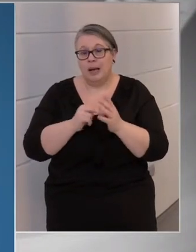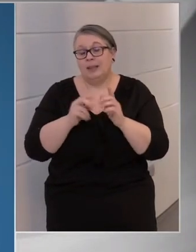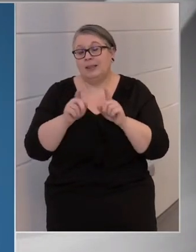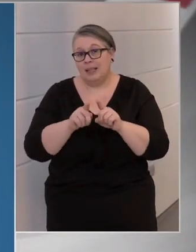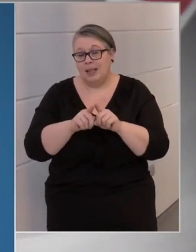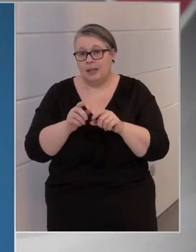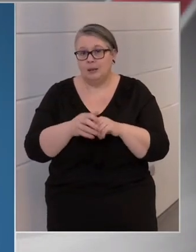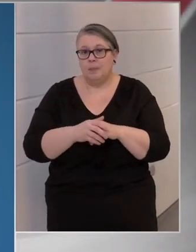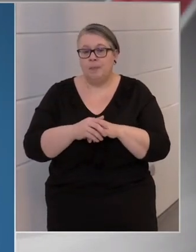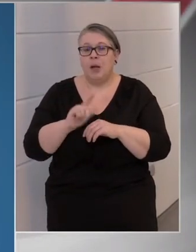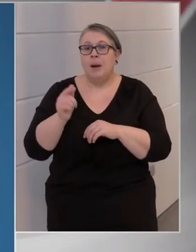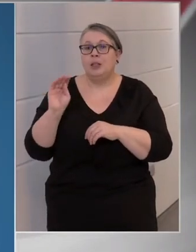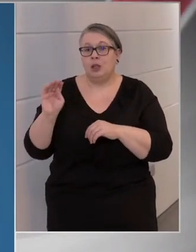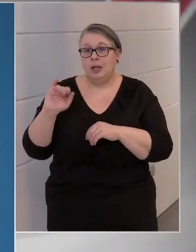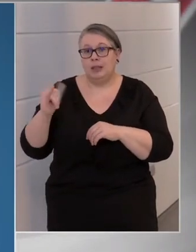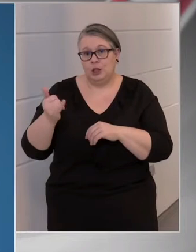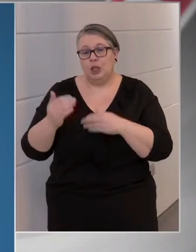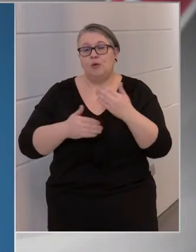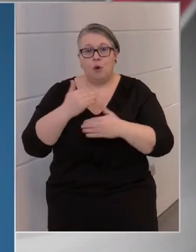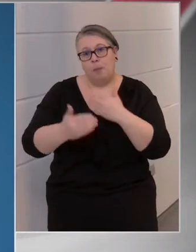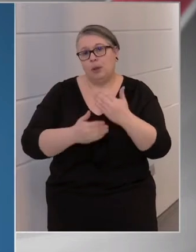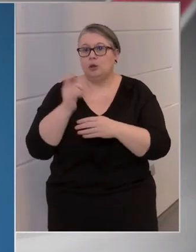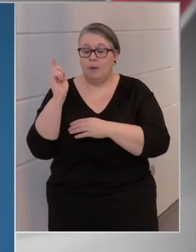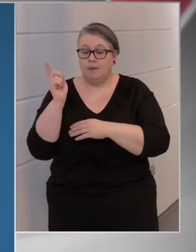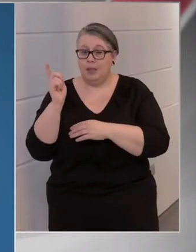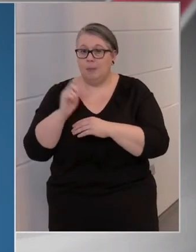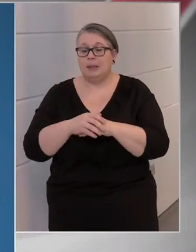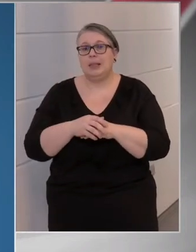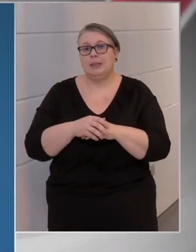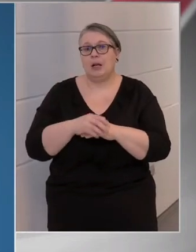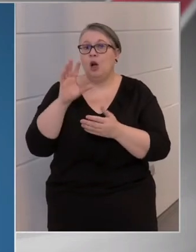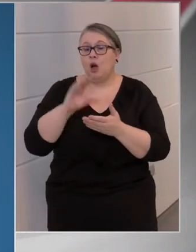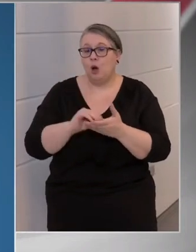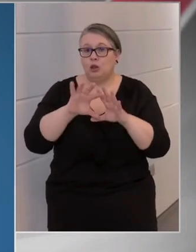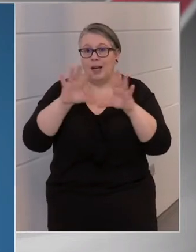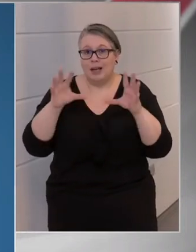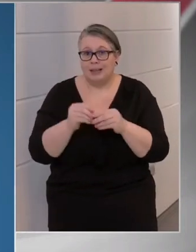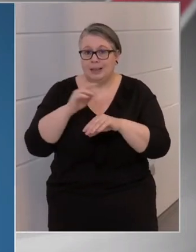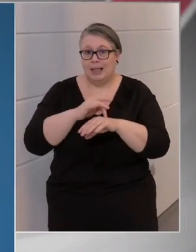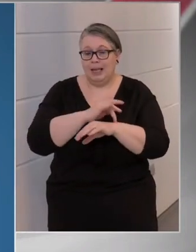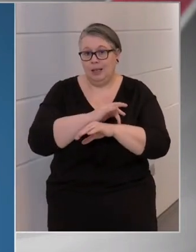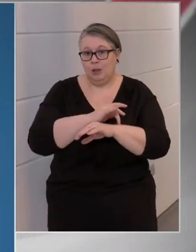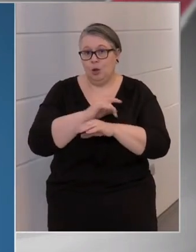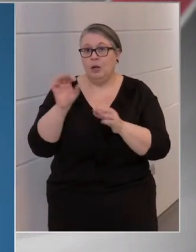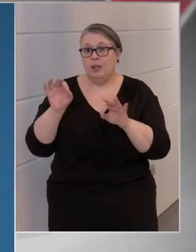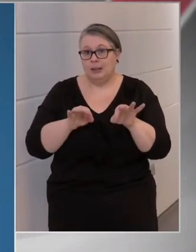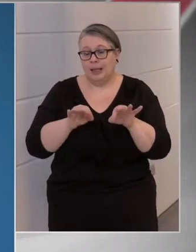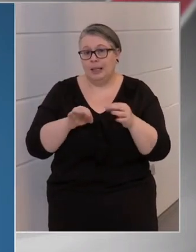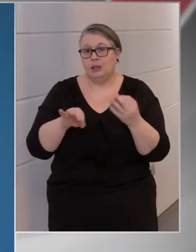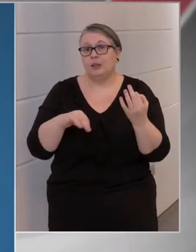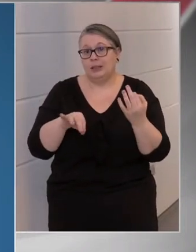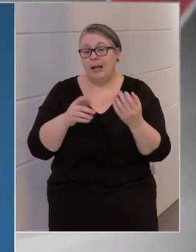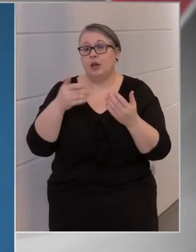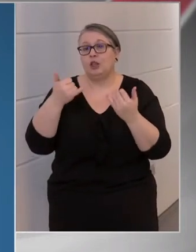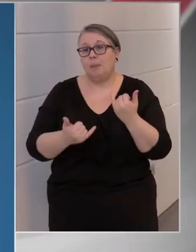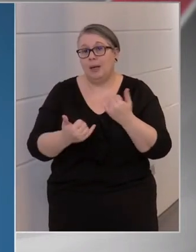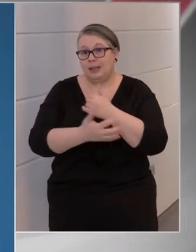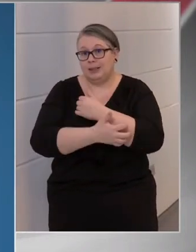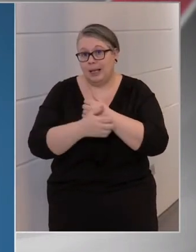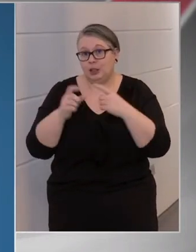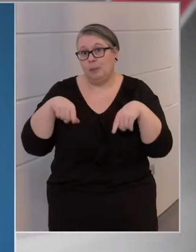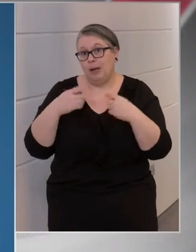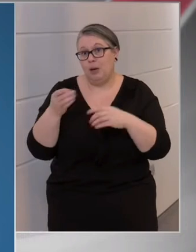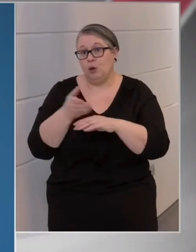ilyesmit? Más jelentések is folyamatosan arra figyelmeztetnek, hogy a lakosság egészét érintő intézkedések a romák és mély szegények körében